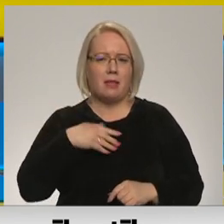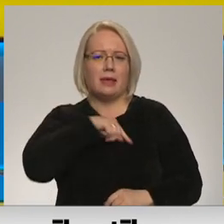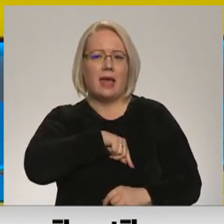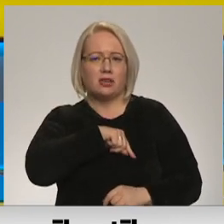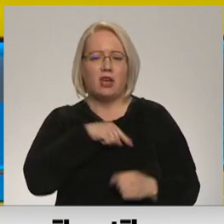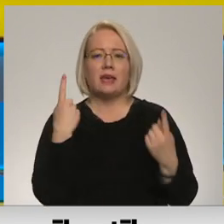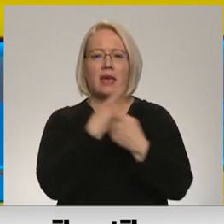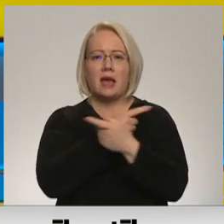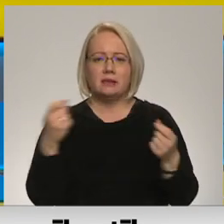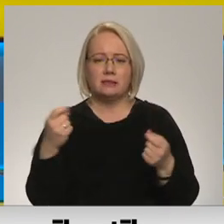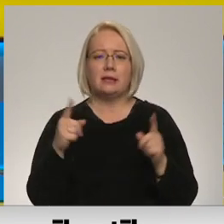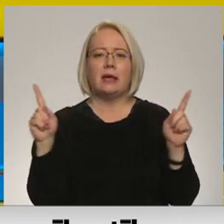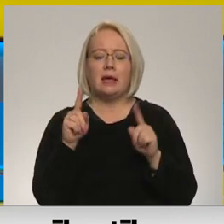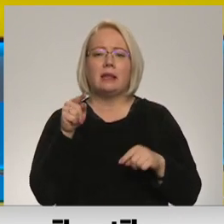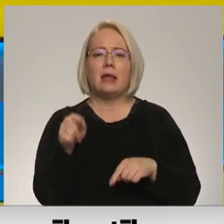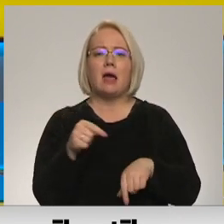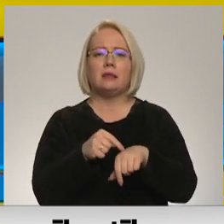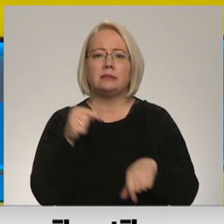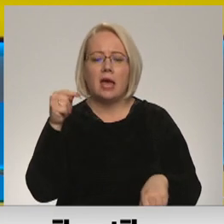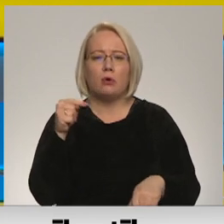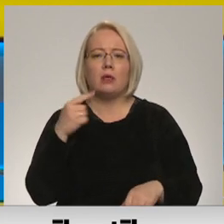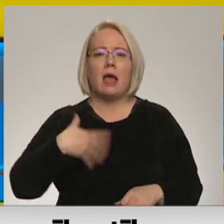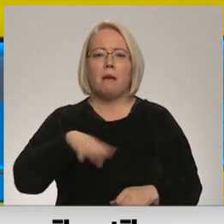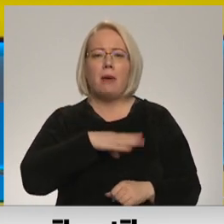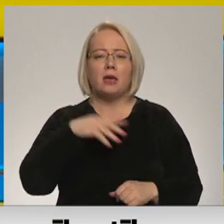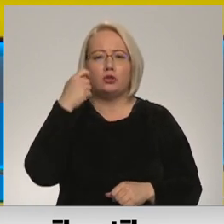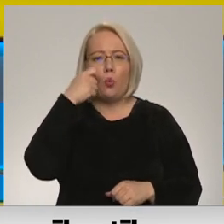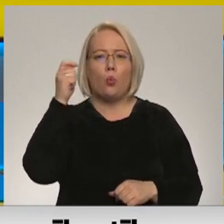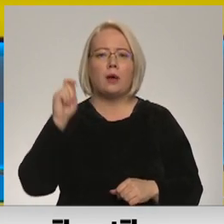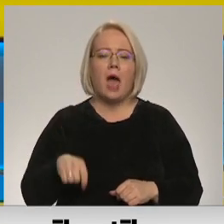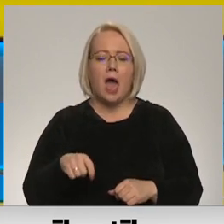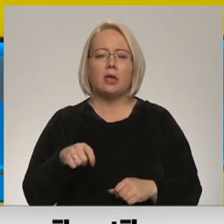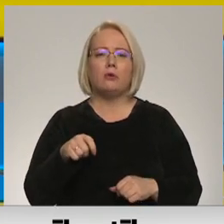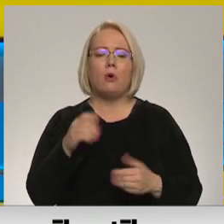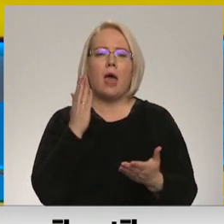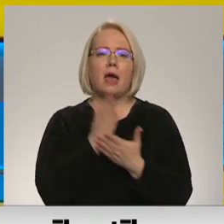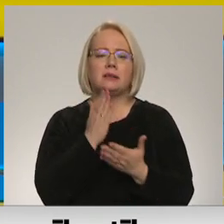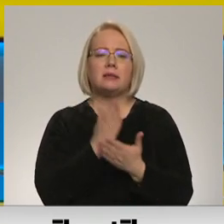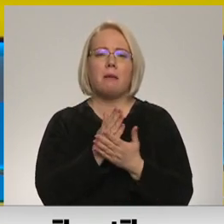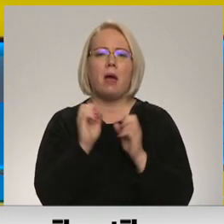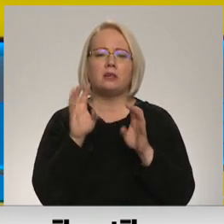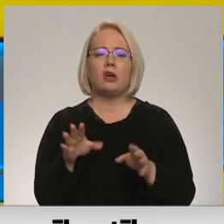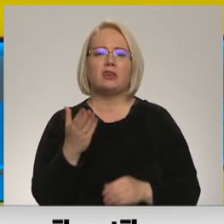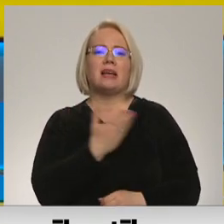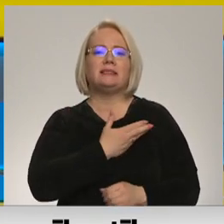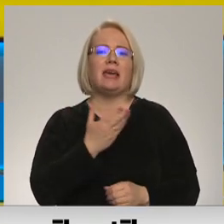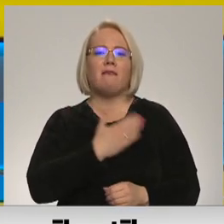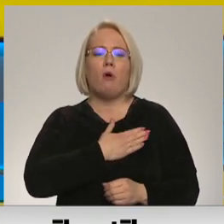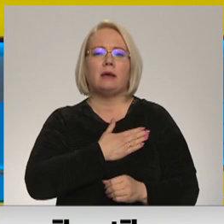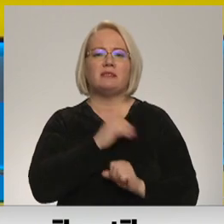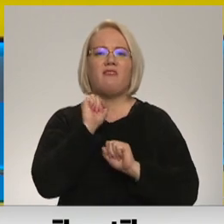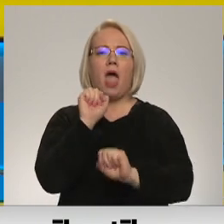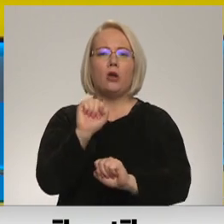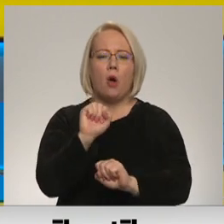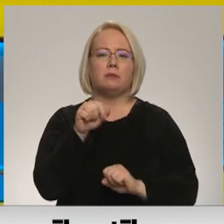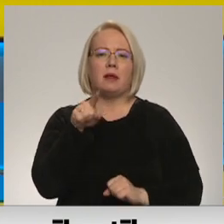ir jādzīst, ka ir nedaudz tāda sajūta, ka mēs, Ukraiņas, esam atstājuši par tādu dzīvo vairogu tām vērtībām, kuras it kā